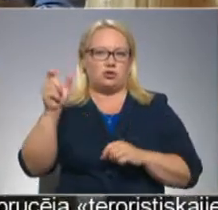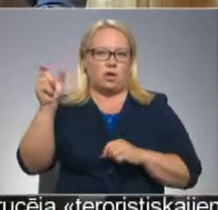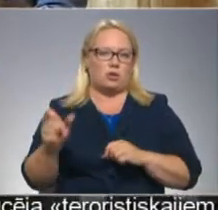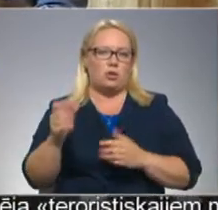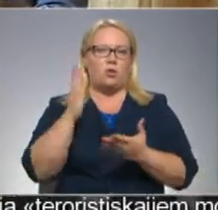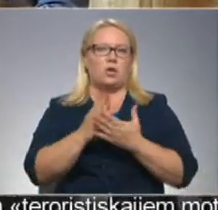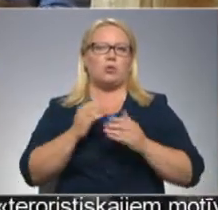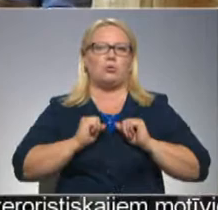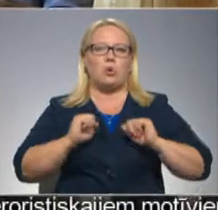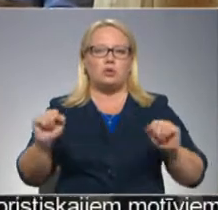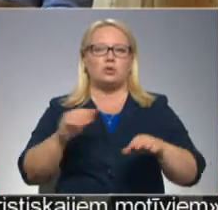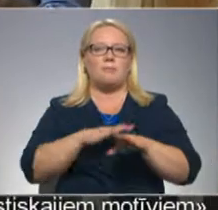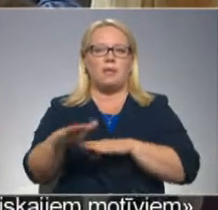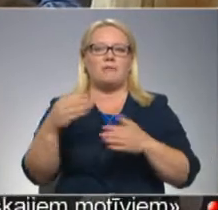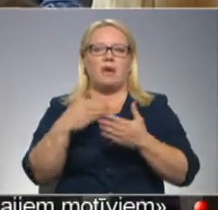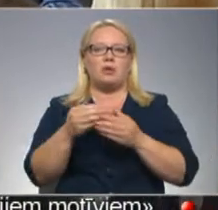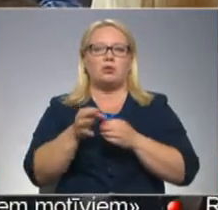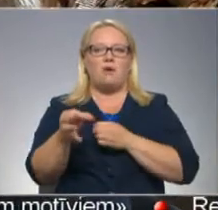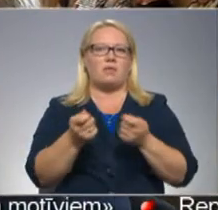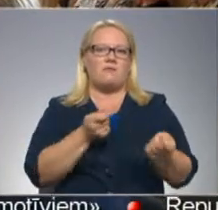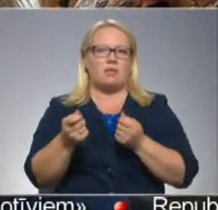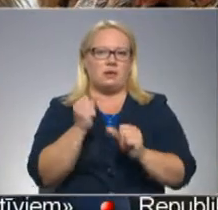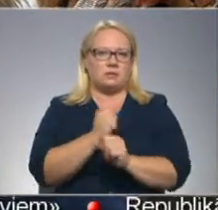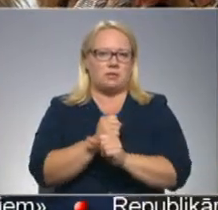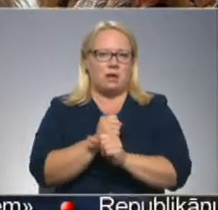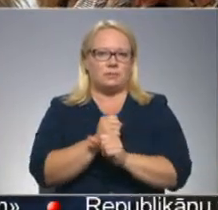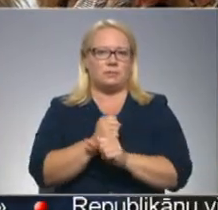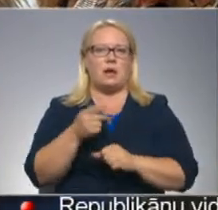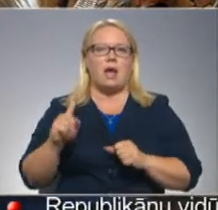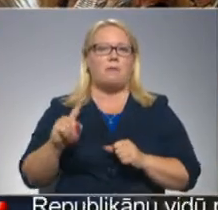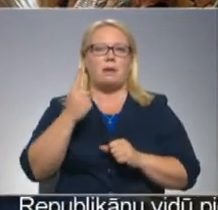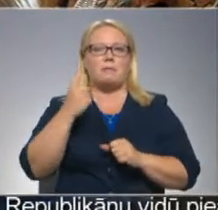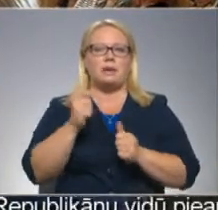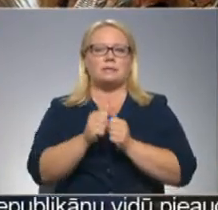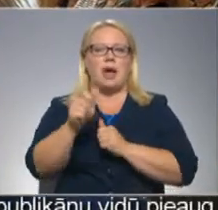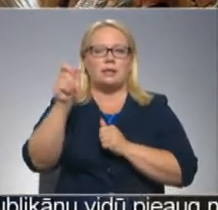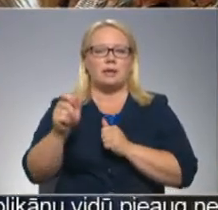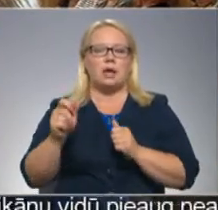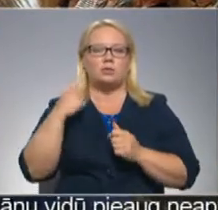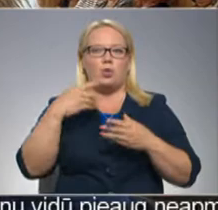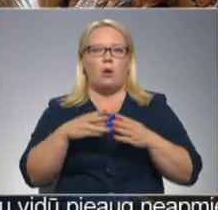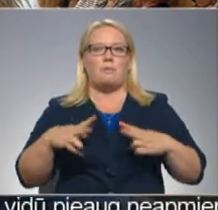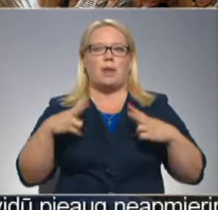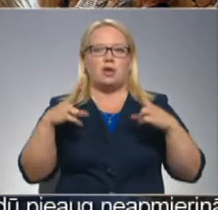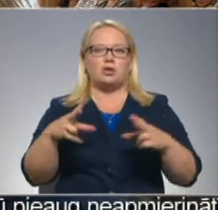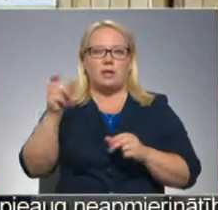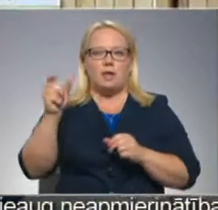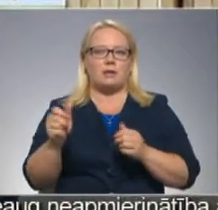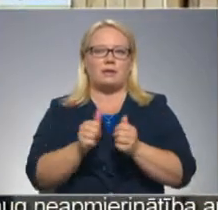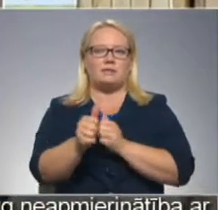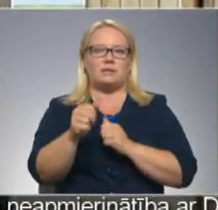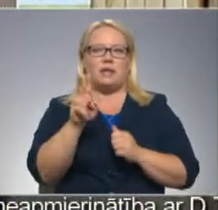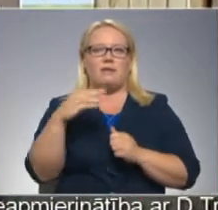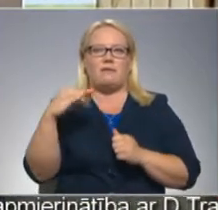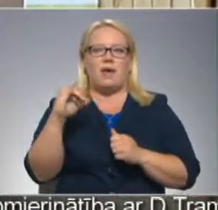un tiktu nodrošināts pilnvērtīgs novada vadības darbs. Kā pirmais kandidāts domas priekšsēdātāja Amatam tiek izvirzīts Jānis